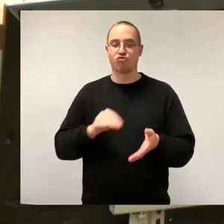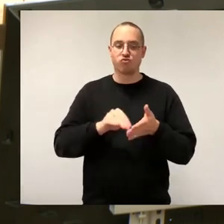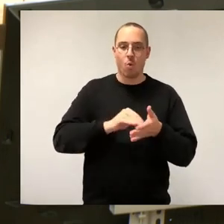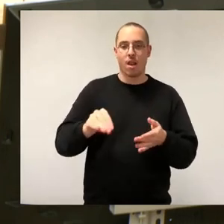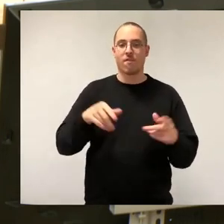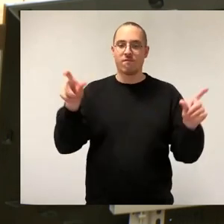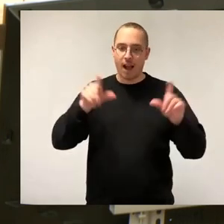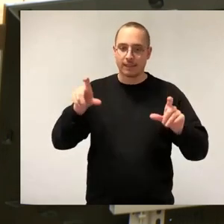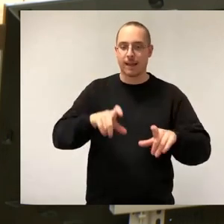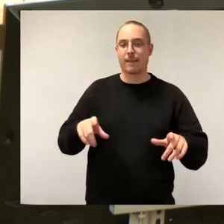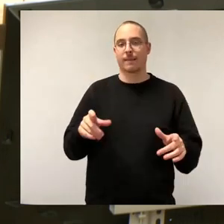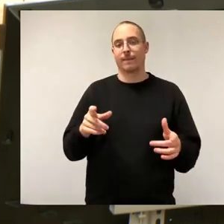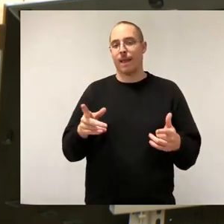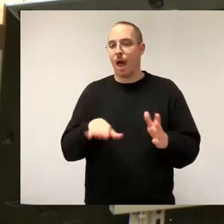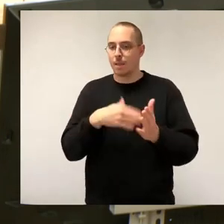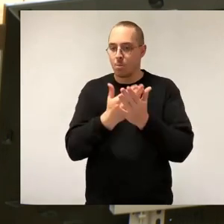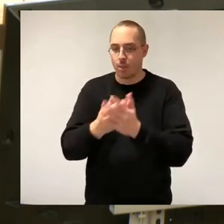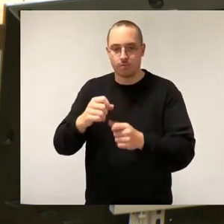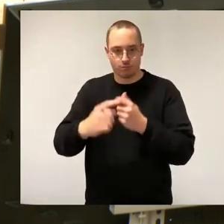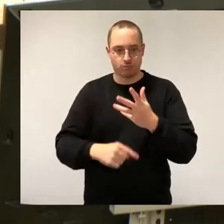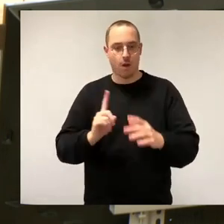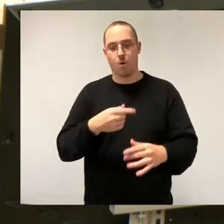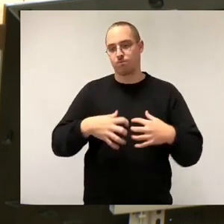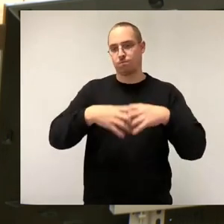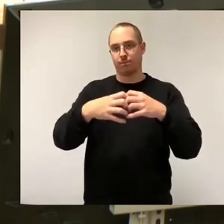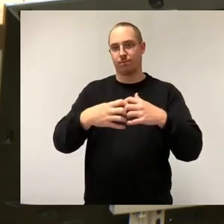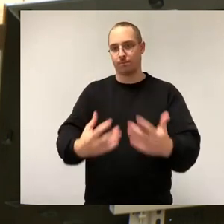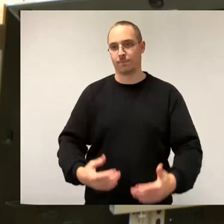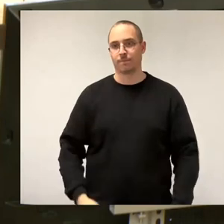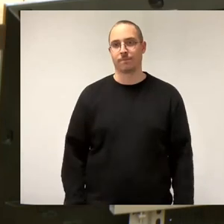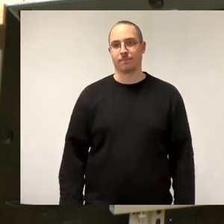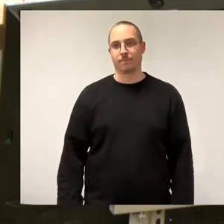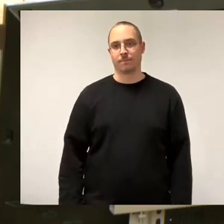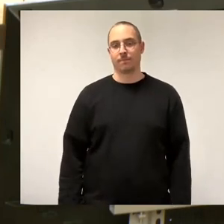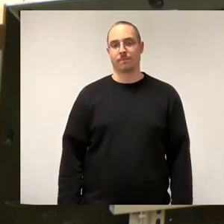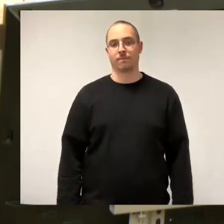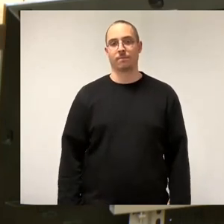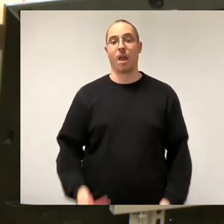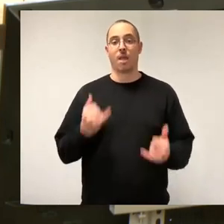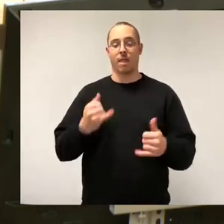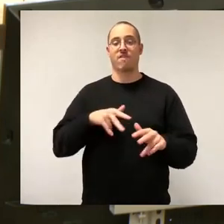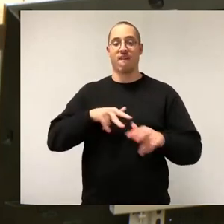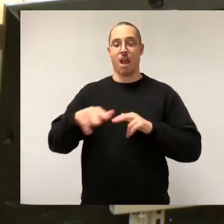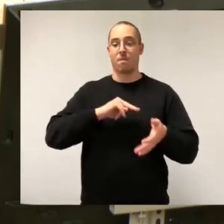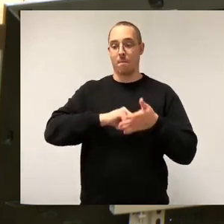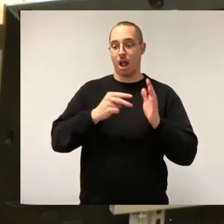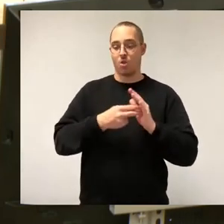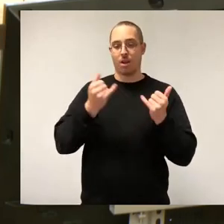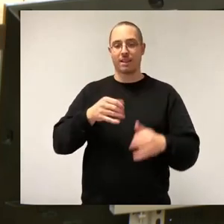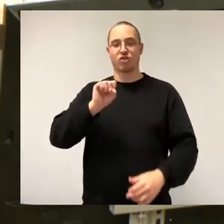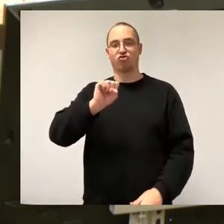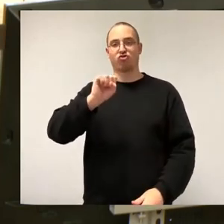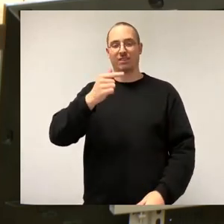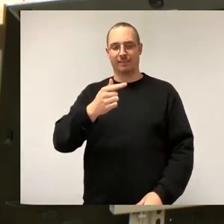Es ist auch gut, dass bei der Verkehrsplanung jetzt die Stehsat mit eingebunden wurde, ein zuverlässiger Partner, der sich auch bereits in der